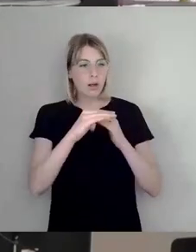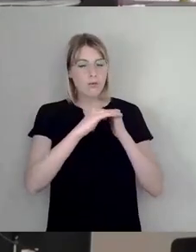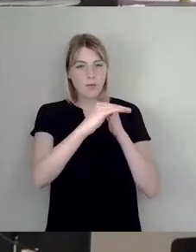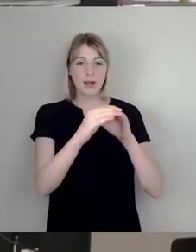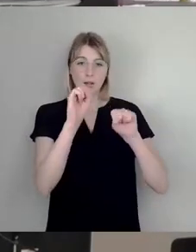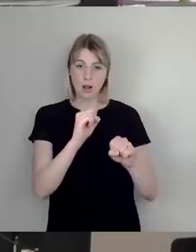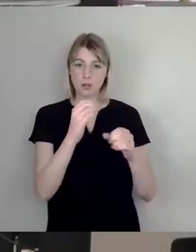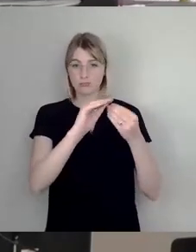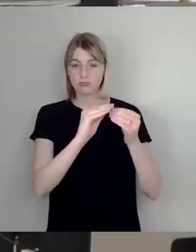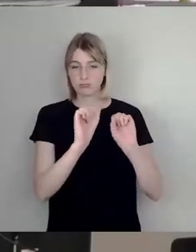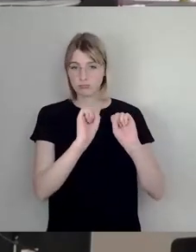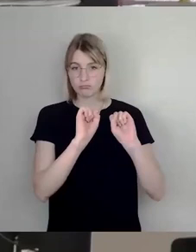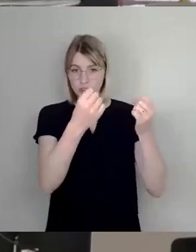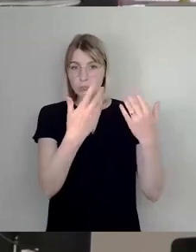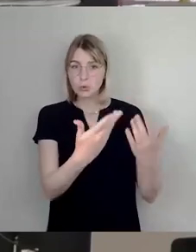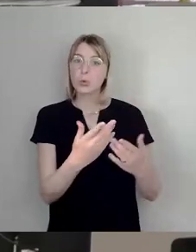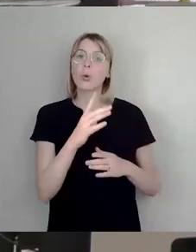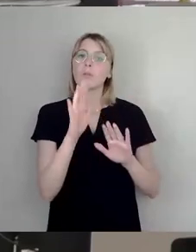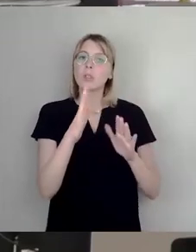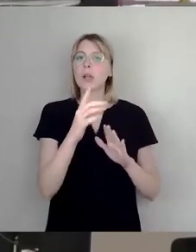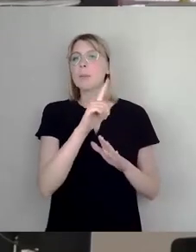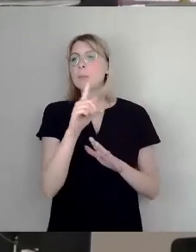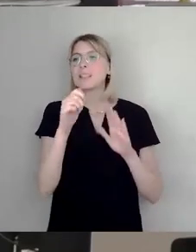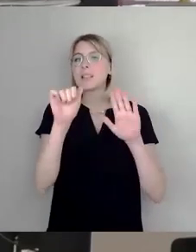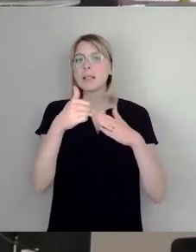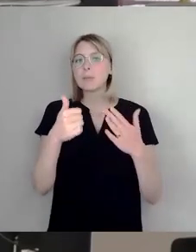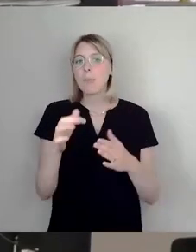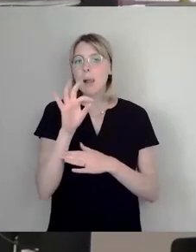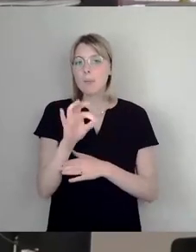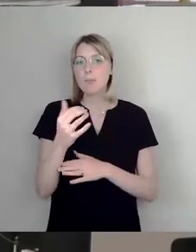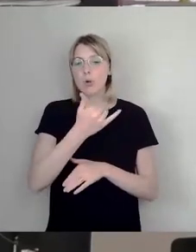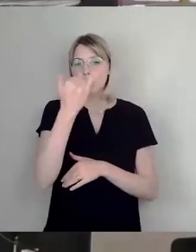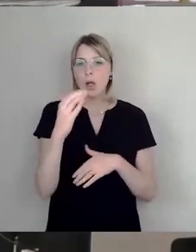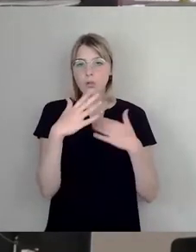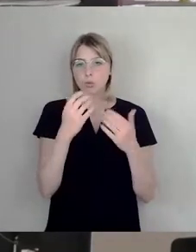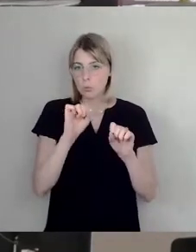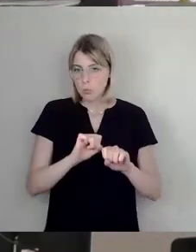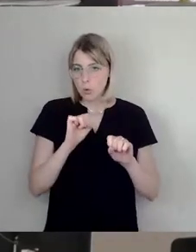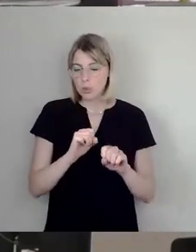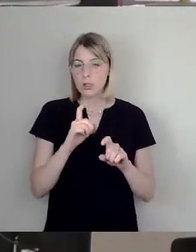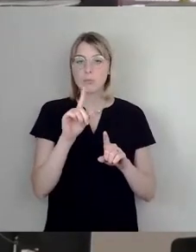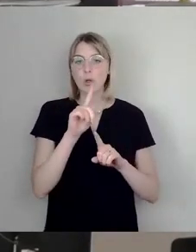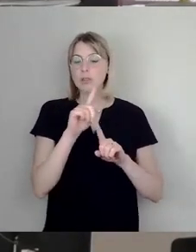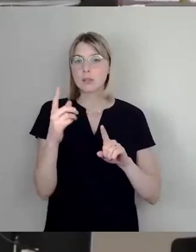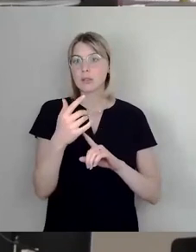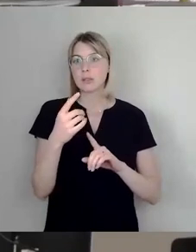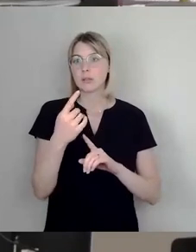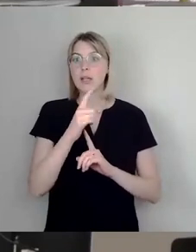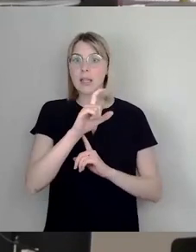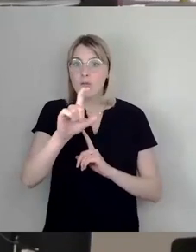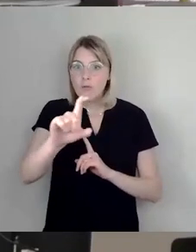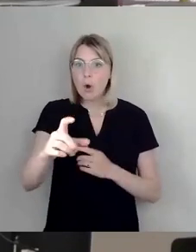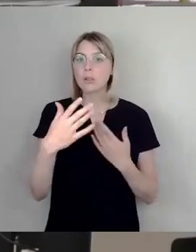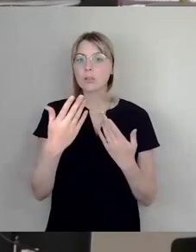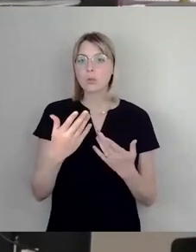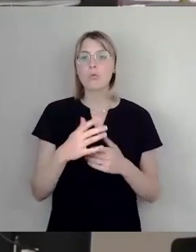vielleicht bis sechs Mal pro Jahr sein. Also es ist auch nicht so, dass dann jedes Wochenende dort Veranstaltungen stattfinden und auch